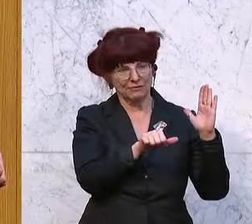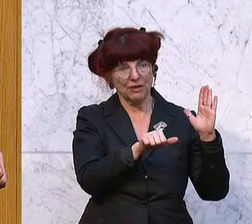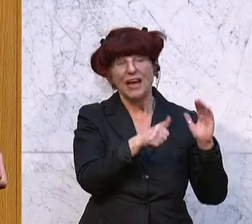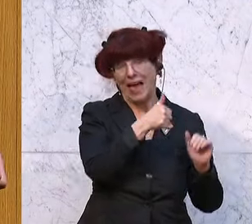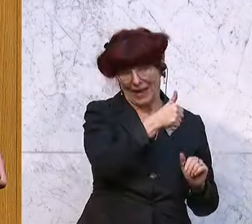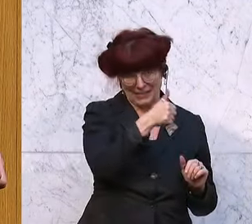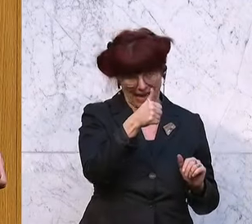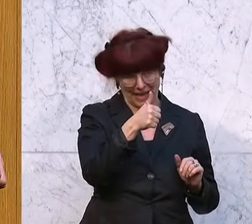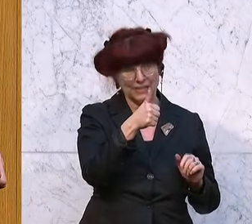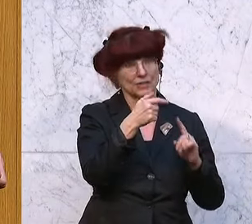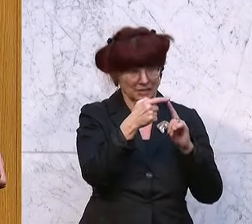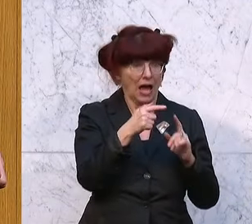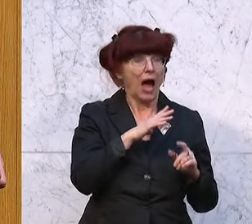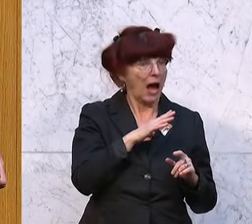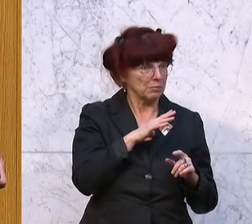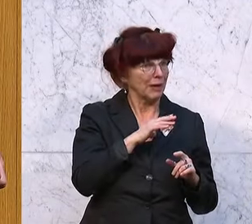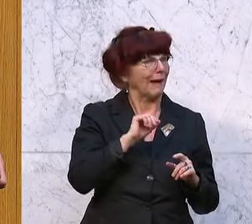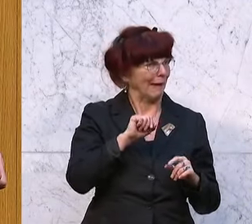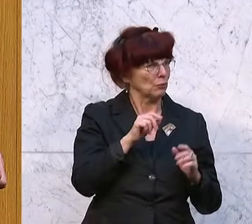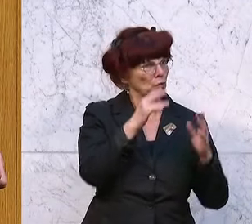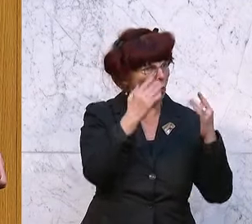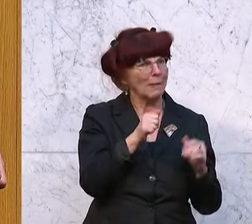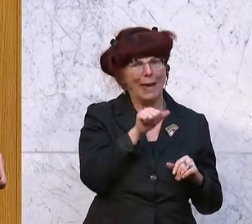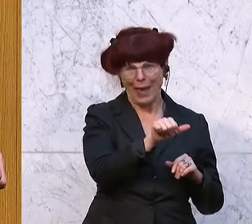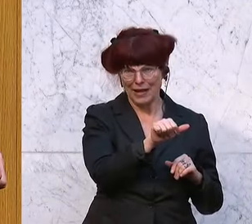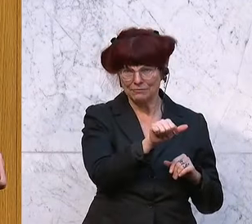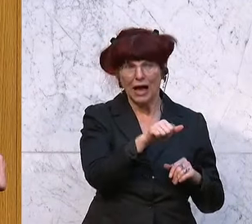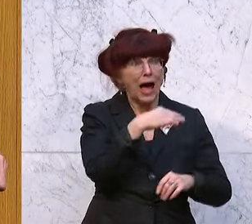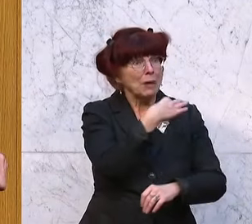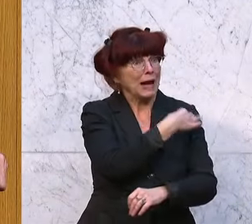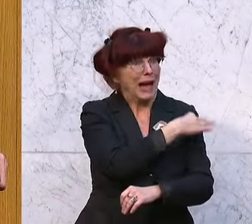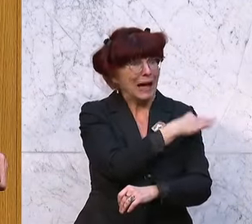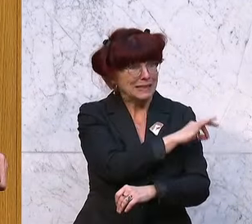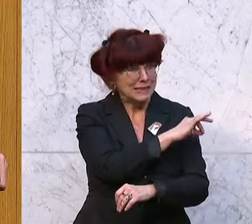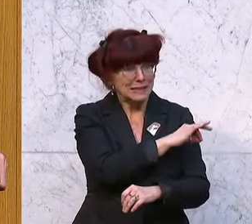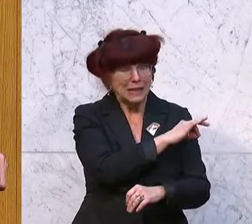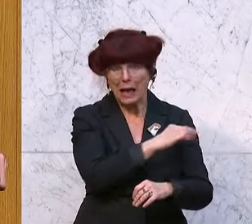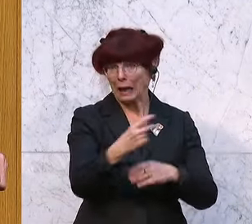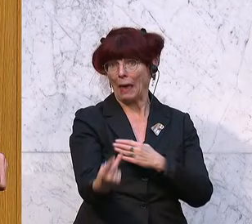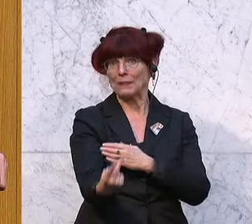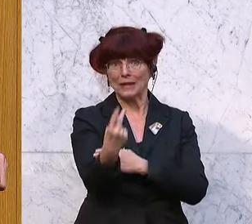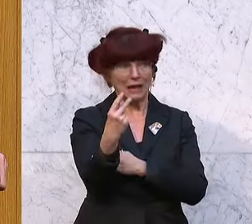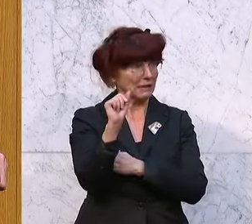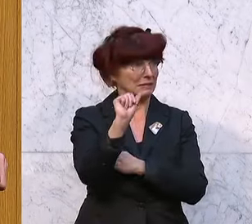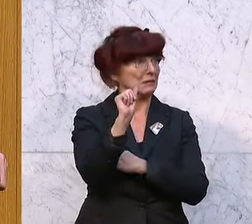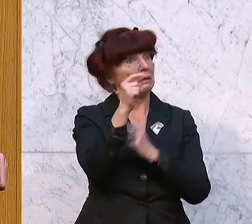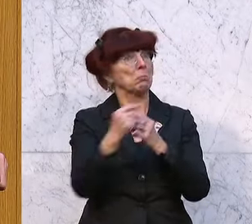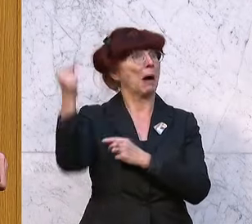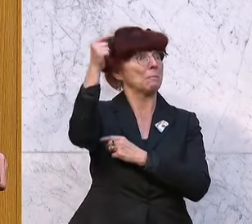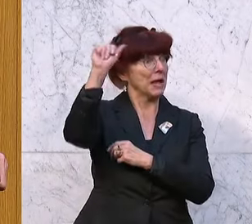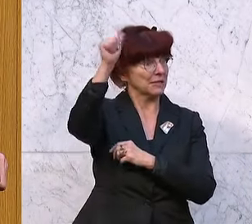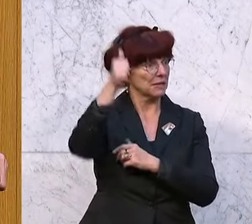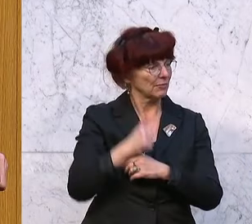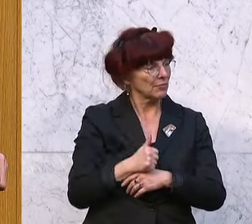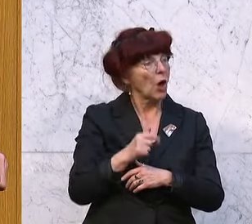1, aber das ist eine ungewöhnliche Positionierung für einen Kanzlerkandidaten. Er ist ja dann nur deshalb Bundeskanzler geworden,